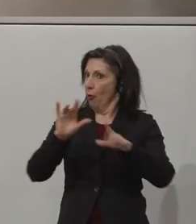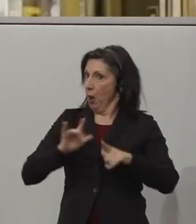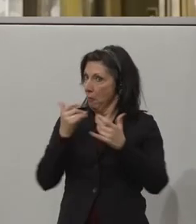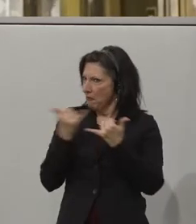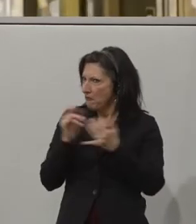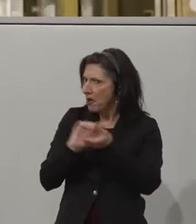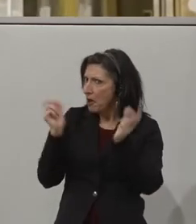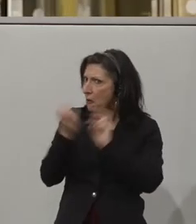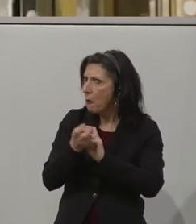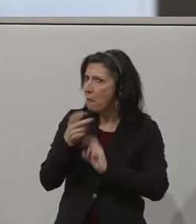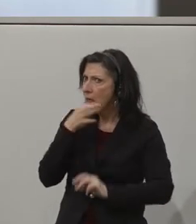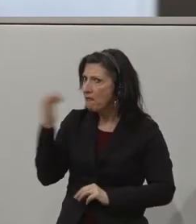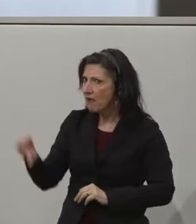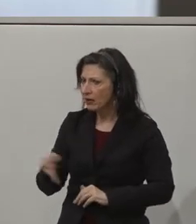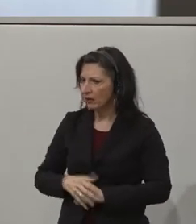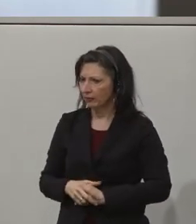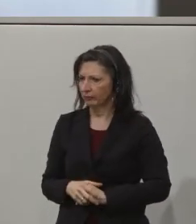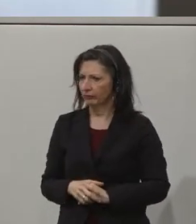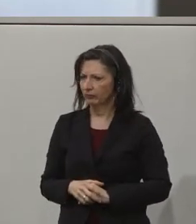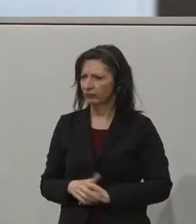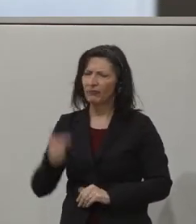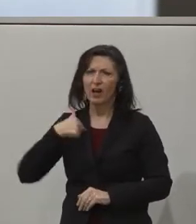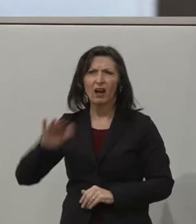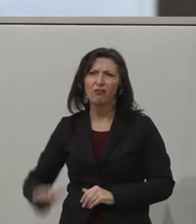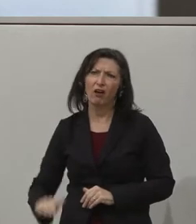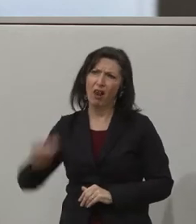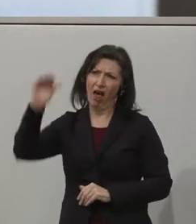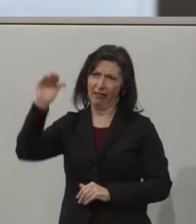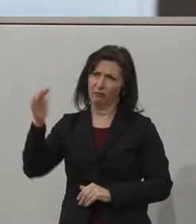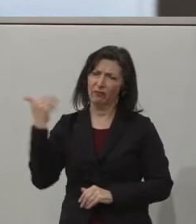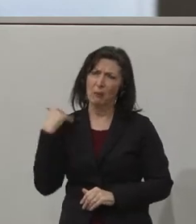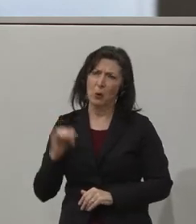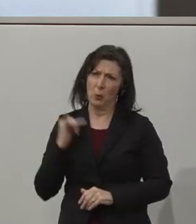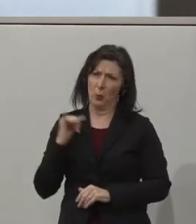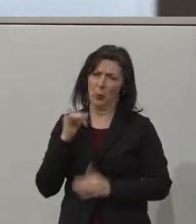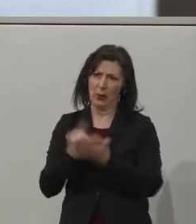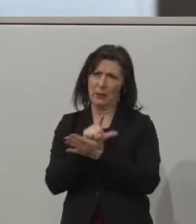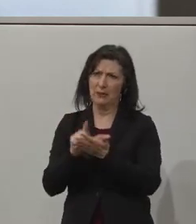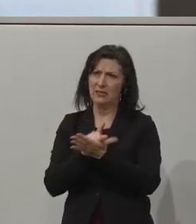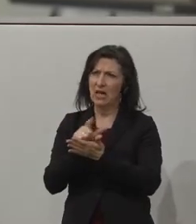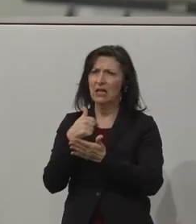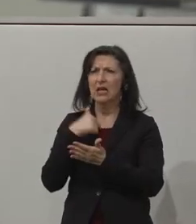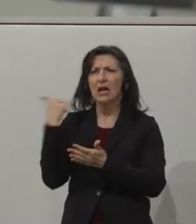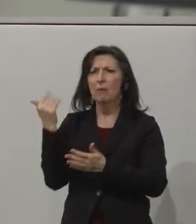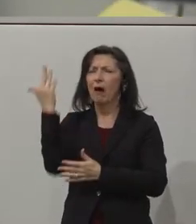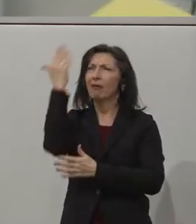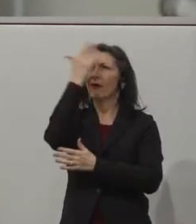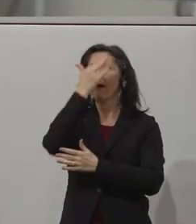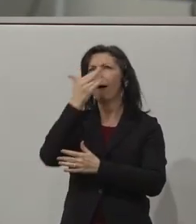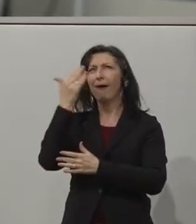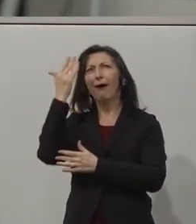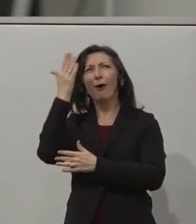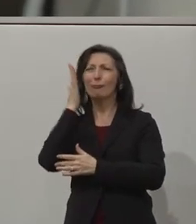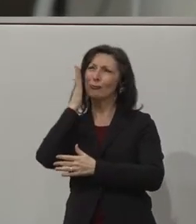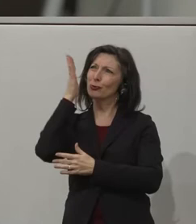Because I was a kid or a teenager, it was my dream, you know what mean? Because I loved working in an office, work very hard.